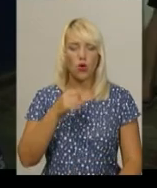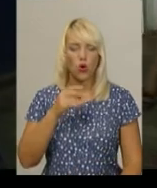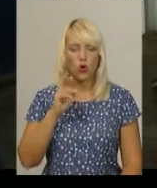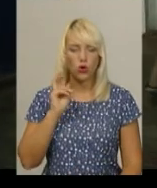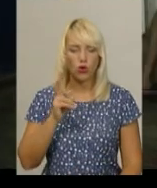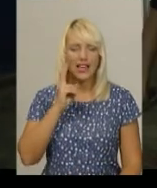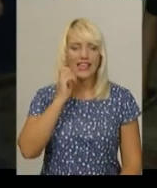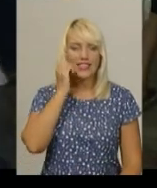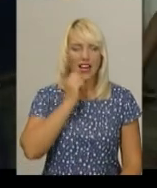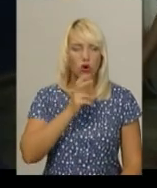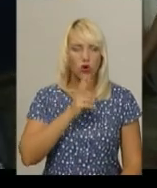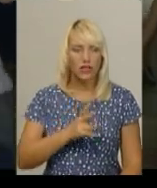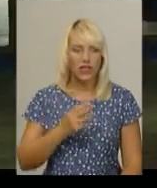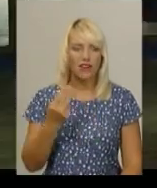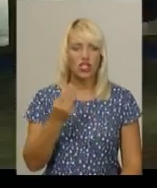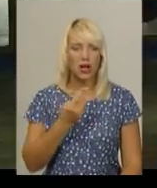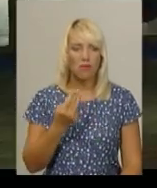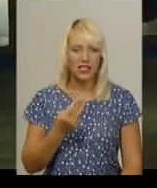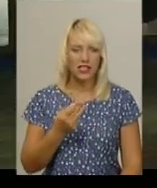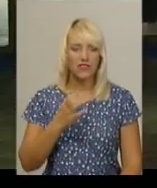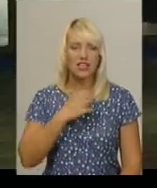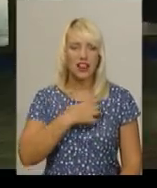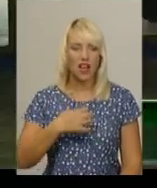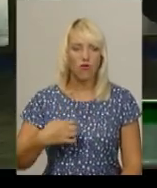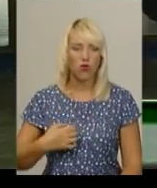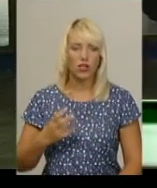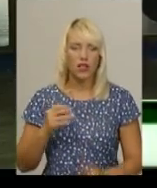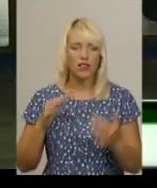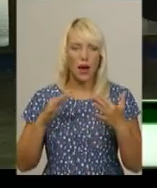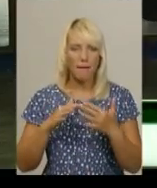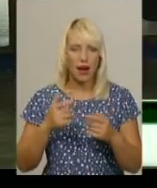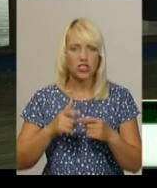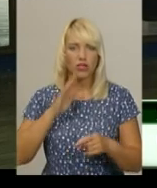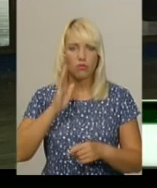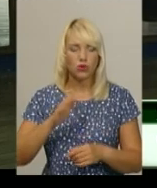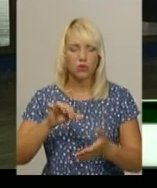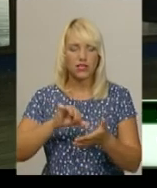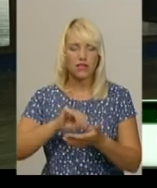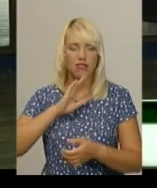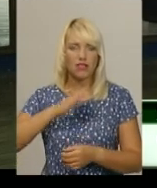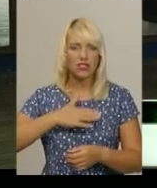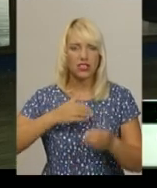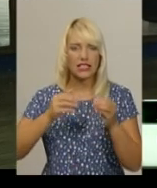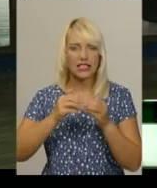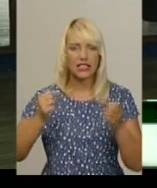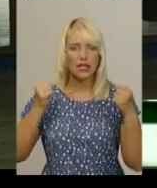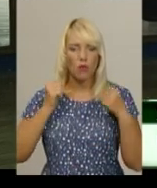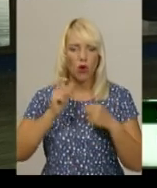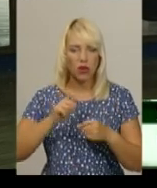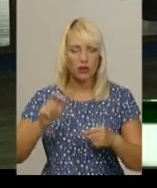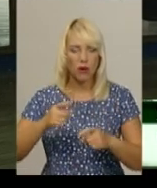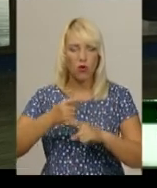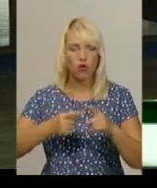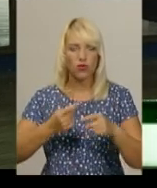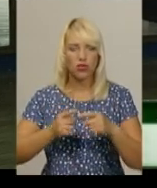Старокостянтинова та Шепетівки. На матчовій зустрічі з боксу в Рівному нашу область представлять 10 спортсменів. Половина з них –